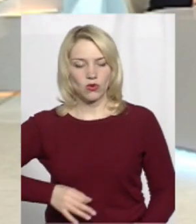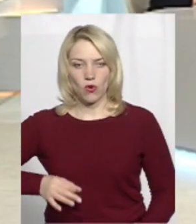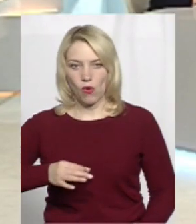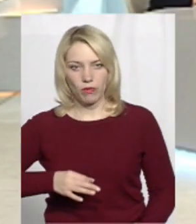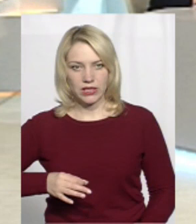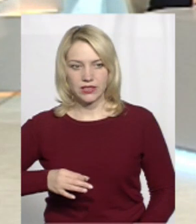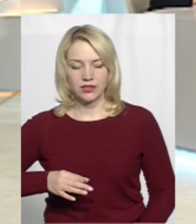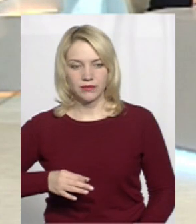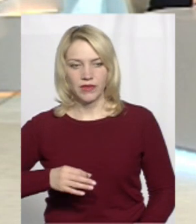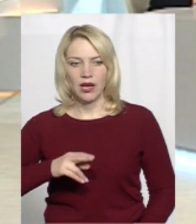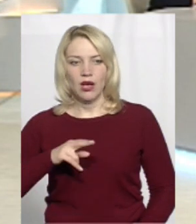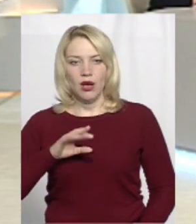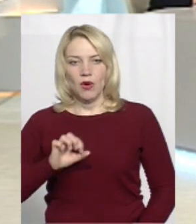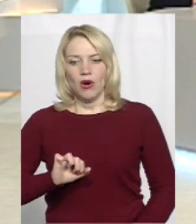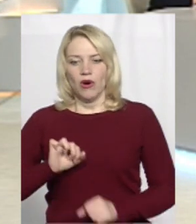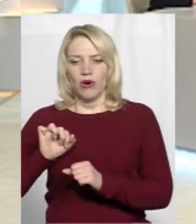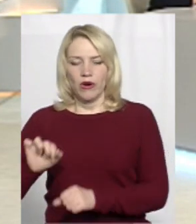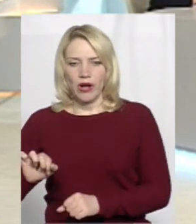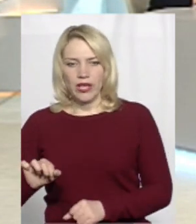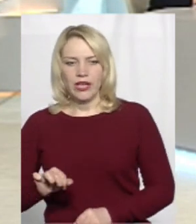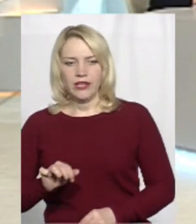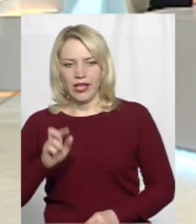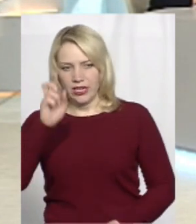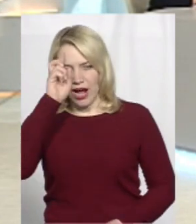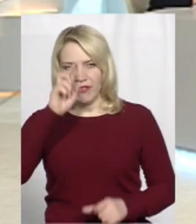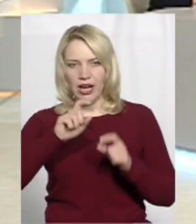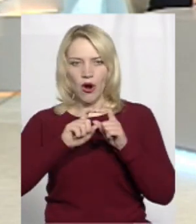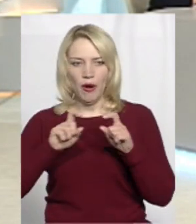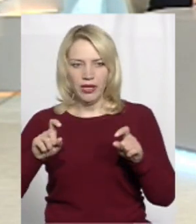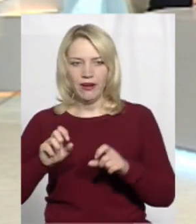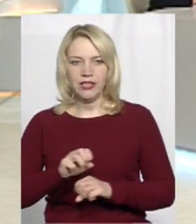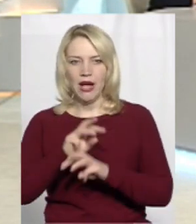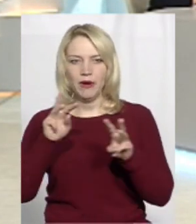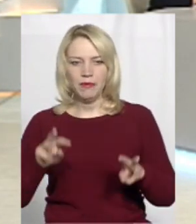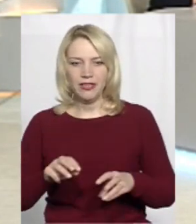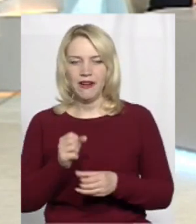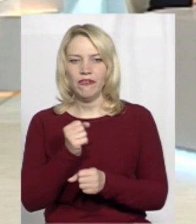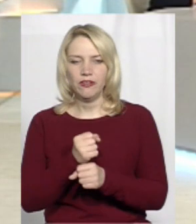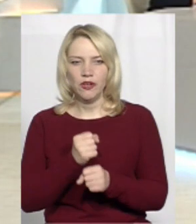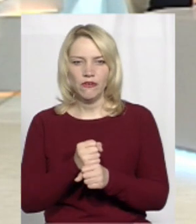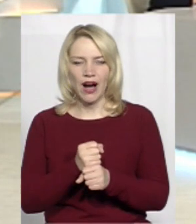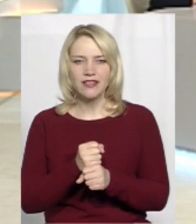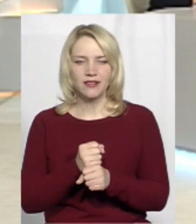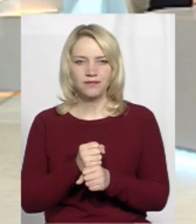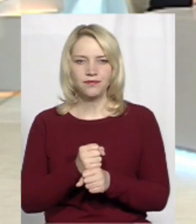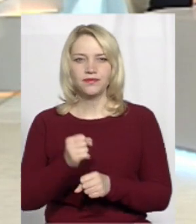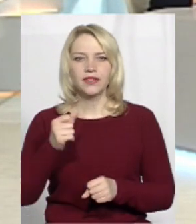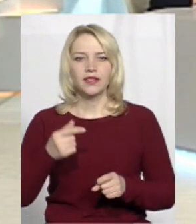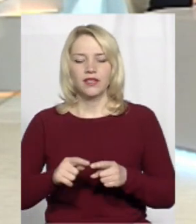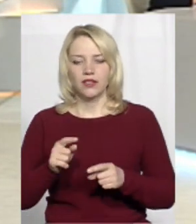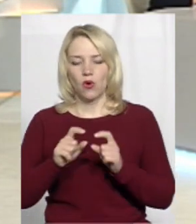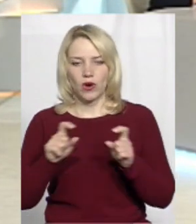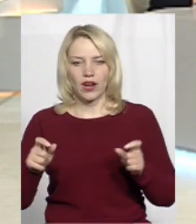по охрані оборони державних об'єктів, забезпечення функціонування, відповідно,